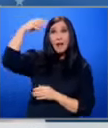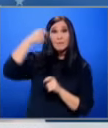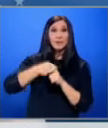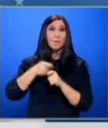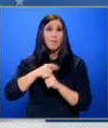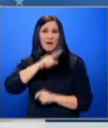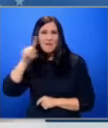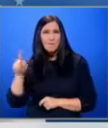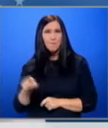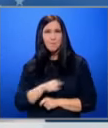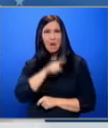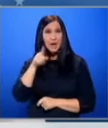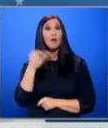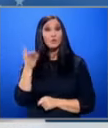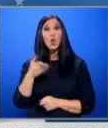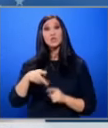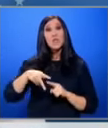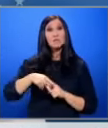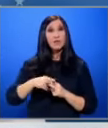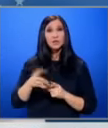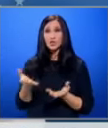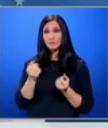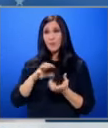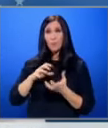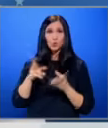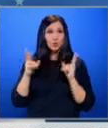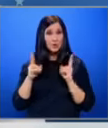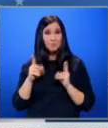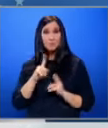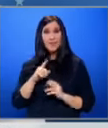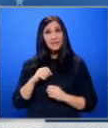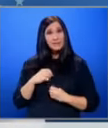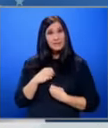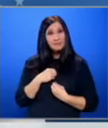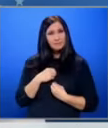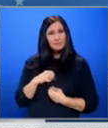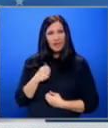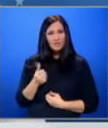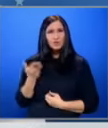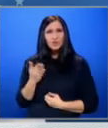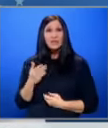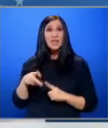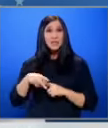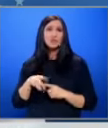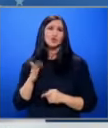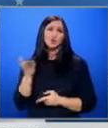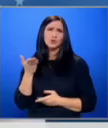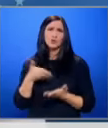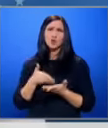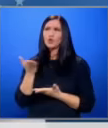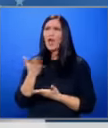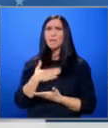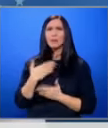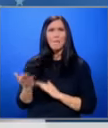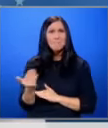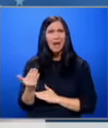пералнията. Този техник ще взима политически решения. Не им завиждам на тези техници, ще оттима да бягат, да бягат от